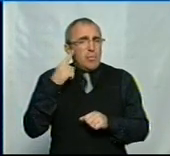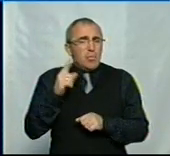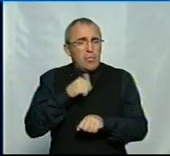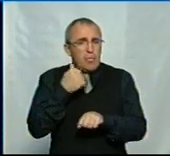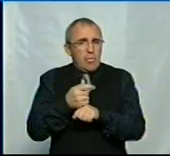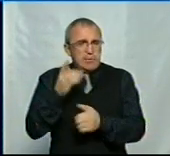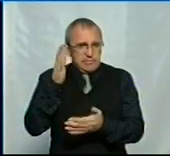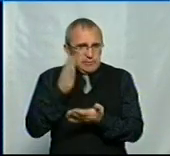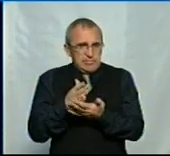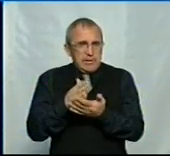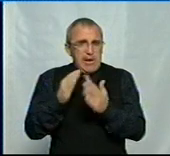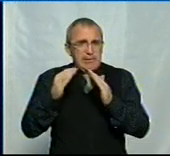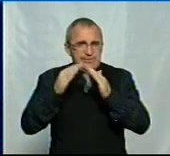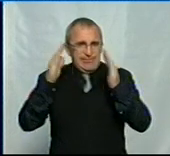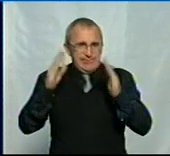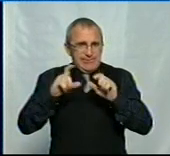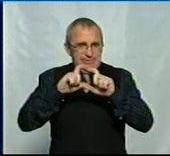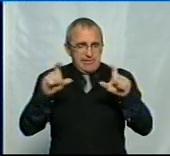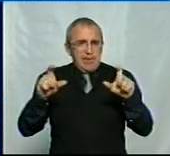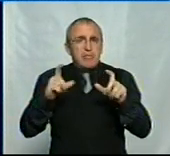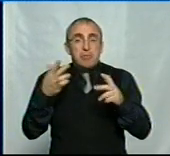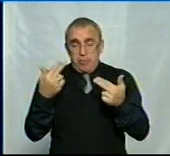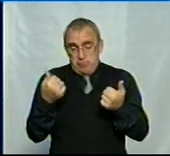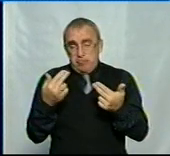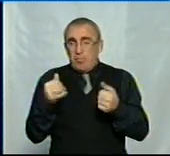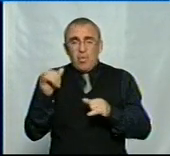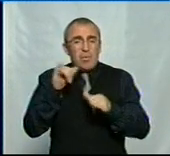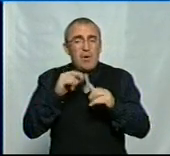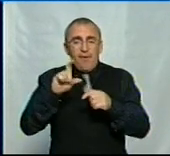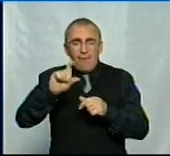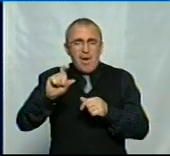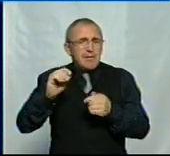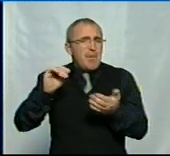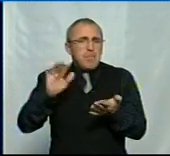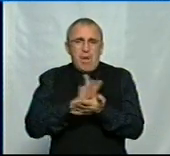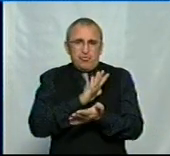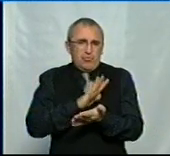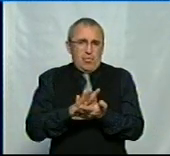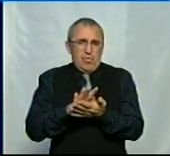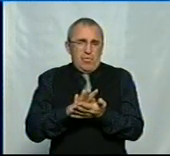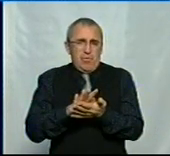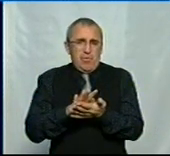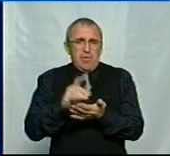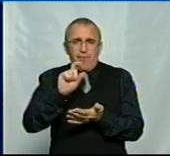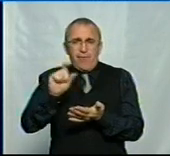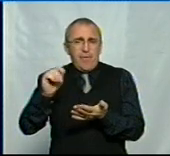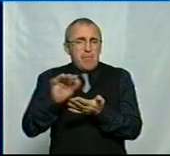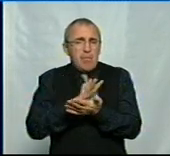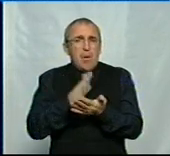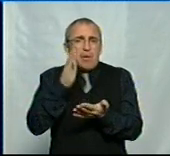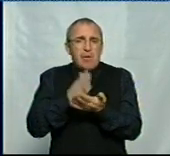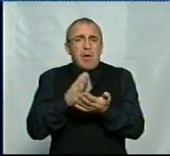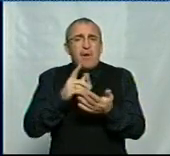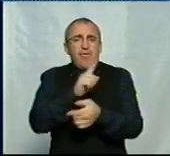знаходиться в закладі? Вона звичайна. Вакцина безкоштовна. Безкоштовні вакцини знаходяться в